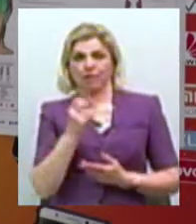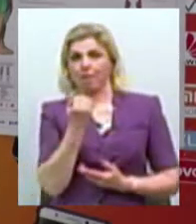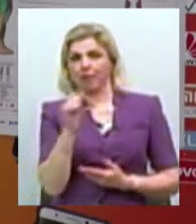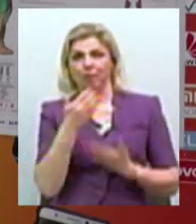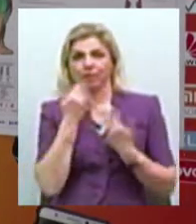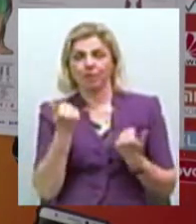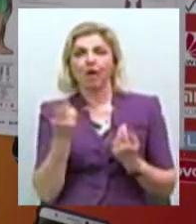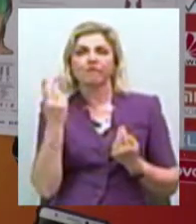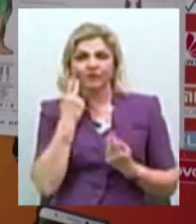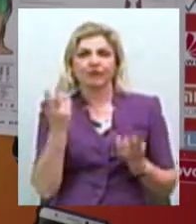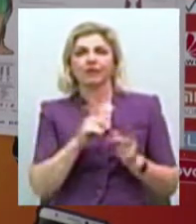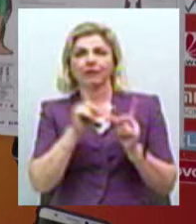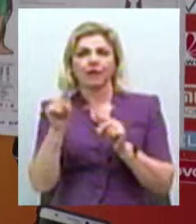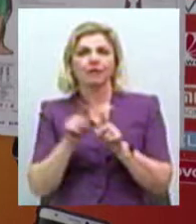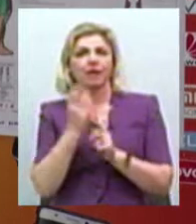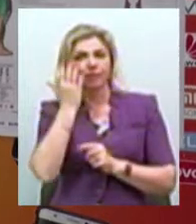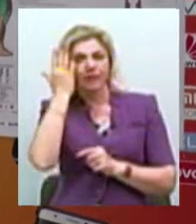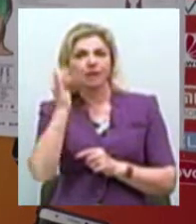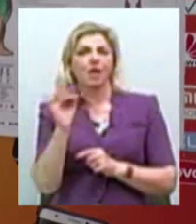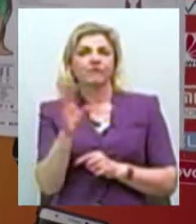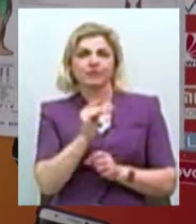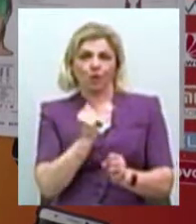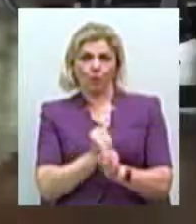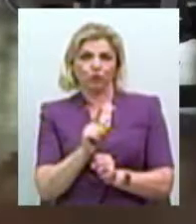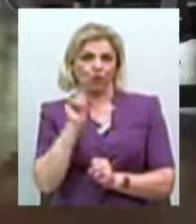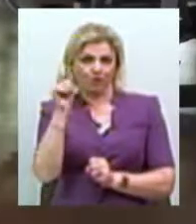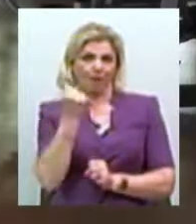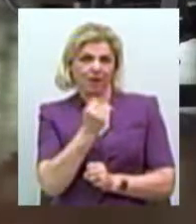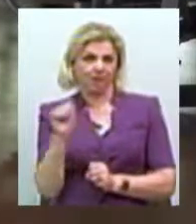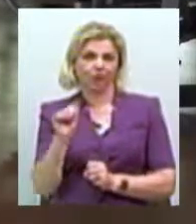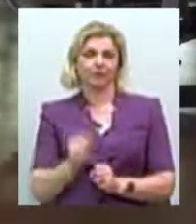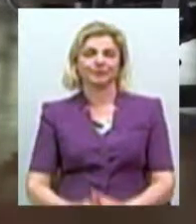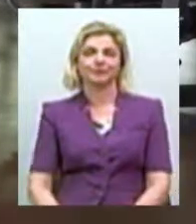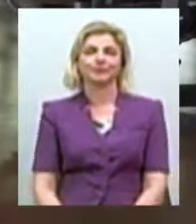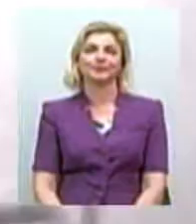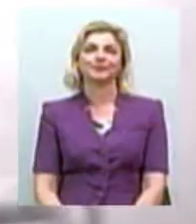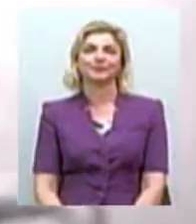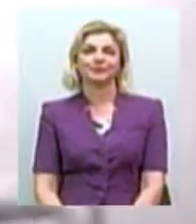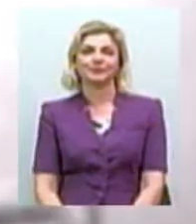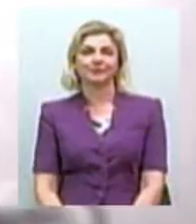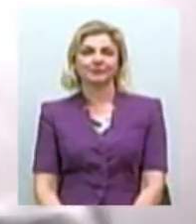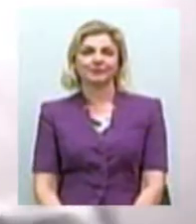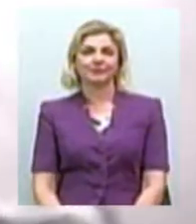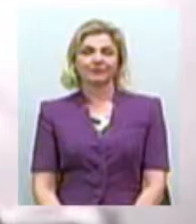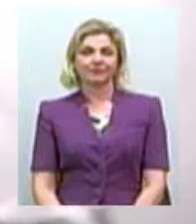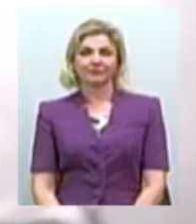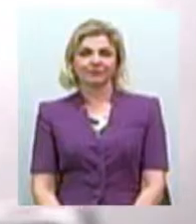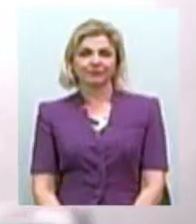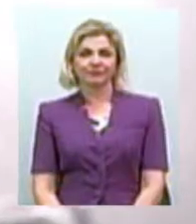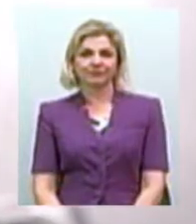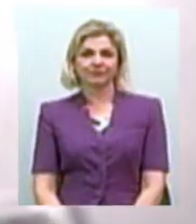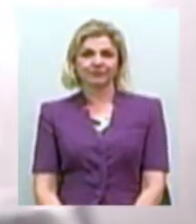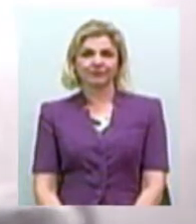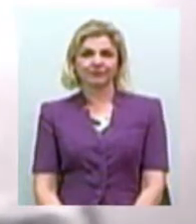Потрібно завжди їхати з такими думками і робити все для того, щоб там перемогти. Вікторія Чернявська, Василь Філімон, новини ЮА